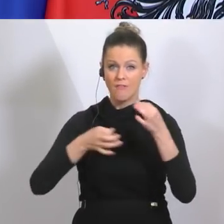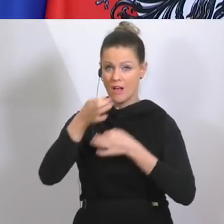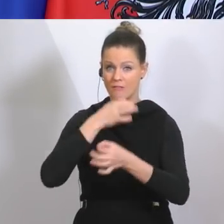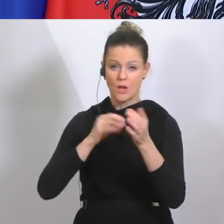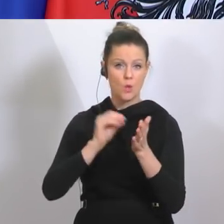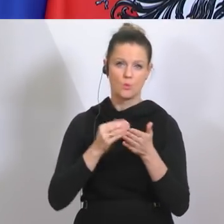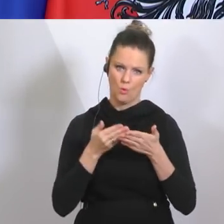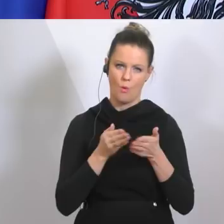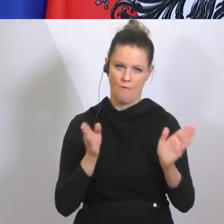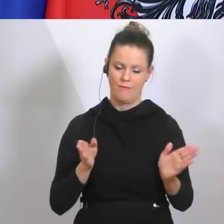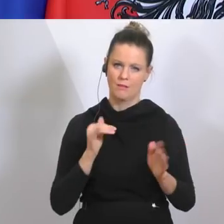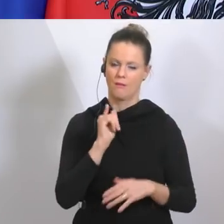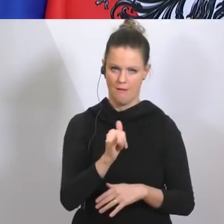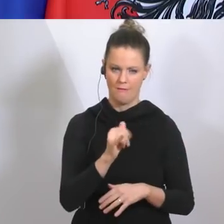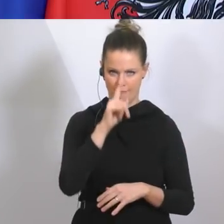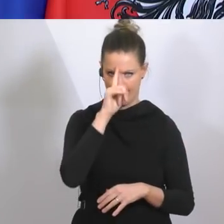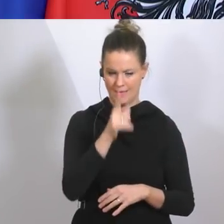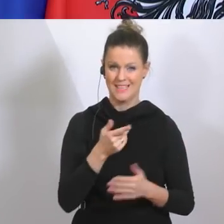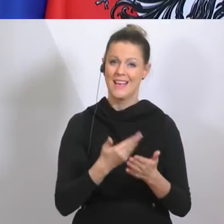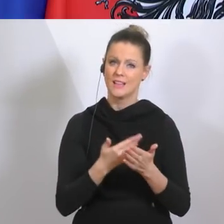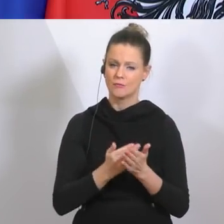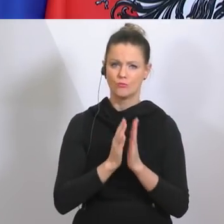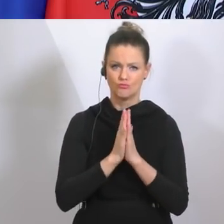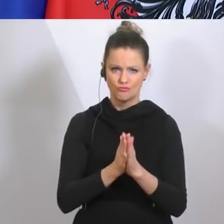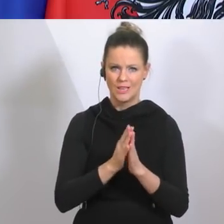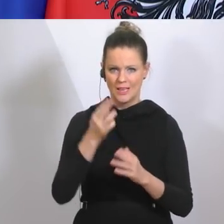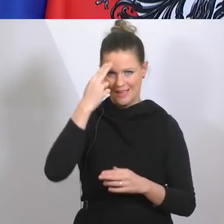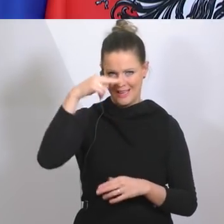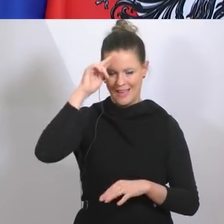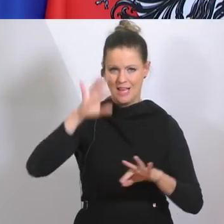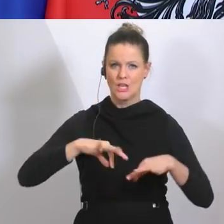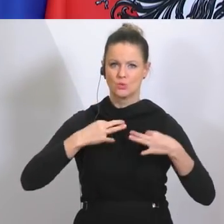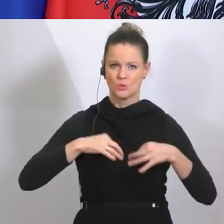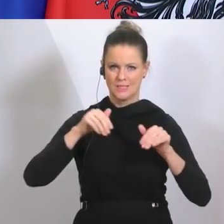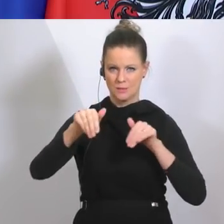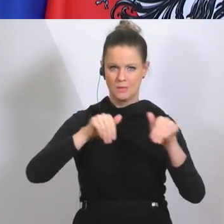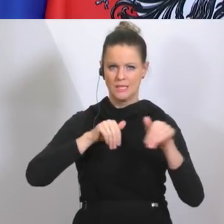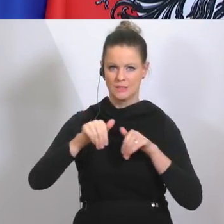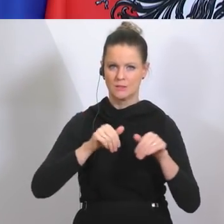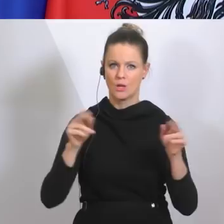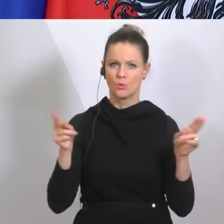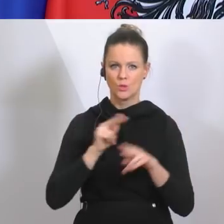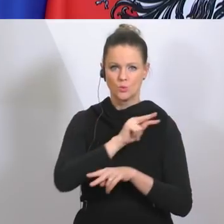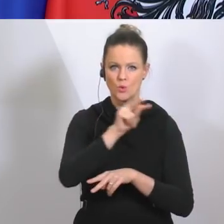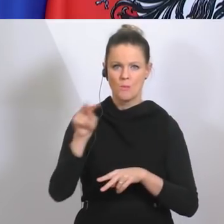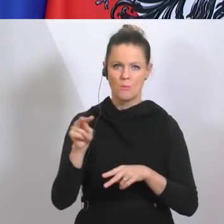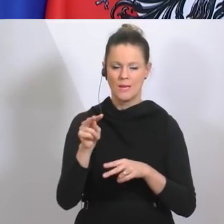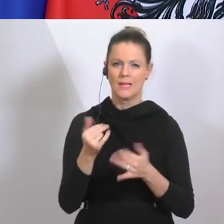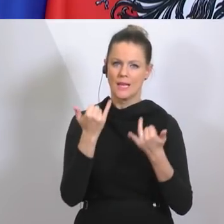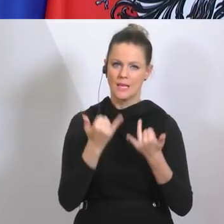Land gerade gibt. Ich würde daher den Gesundheitsminister bitten, einen Überblick über die Entwicklung